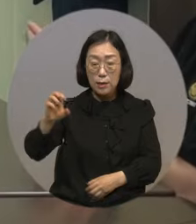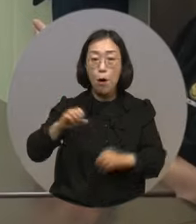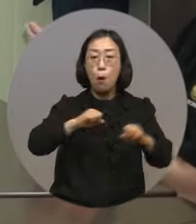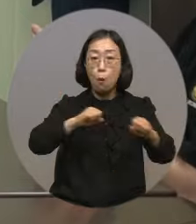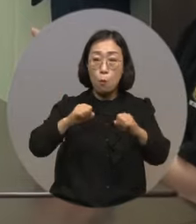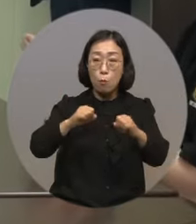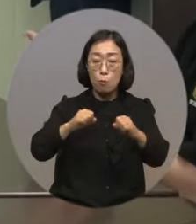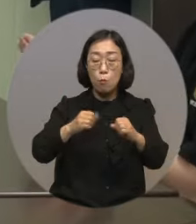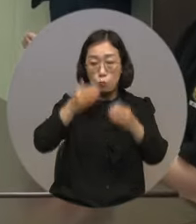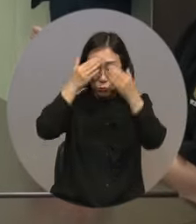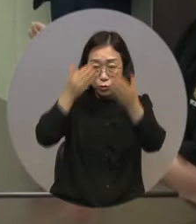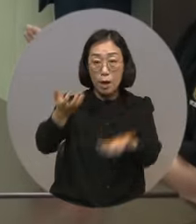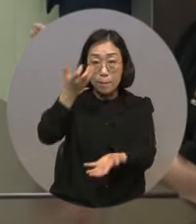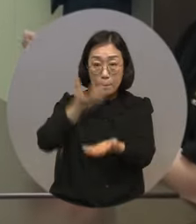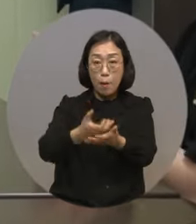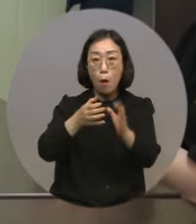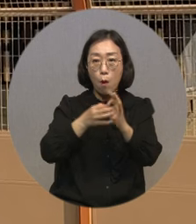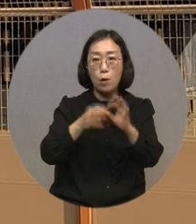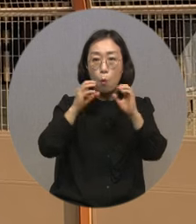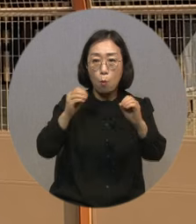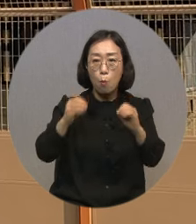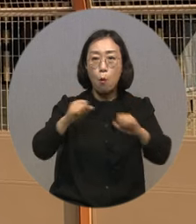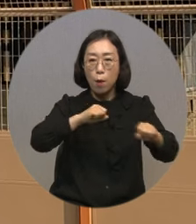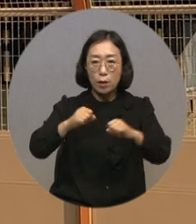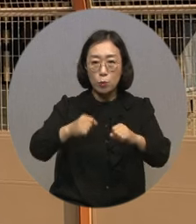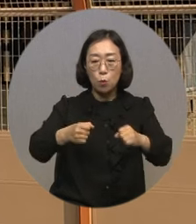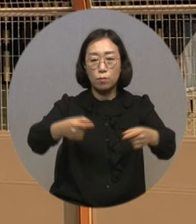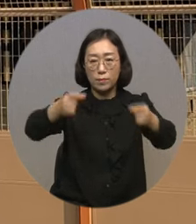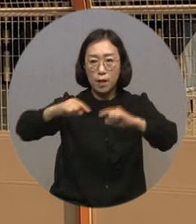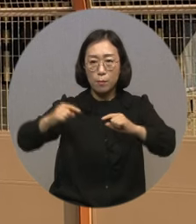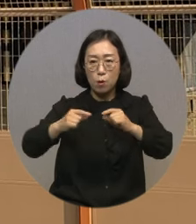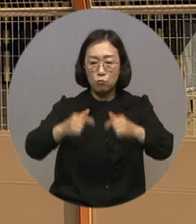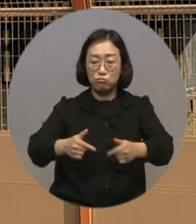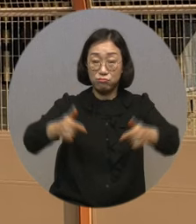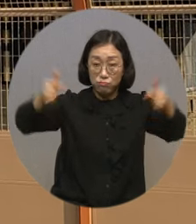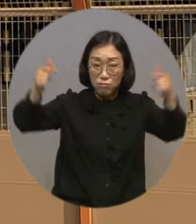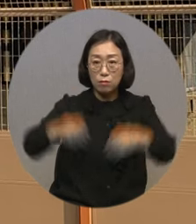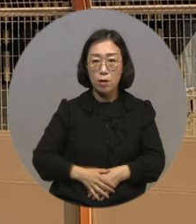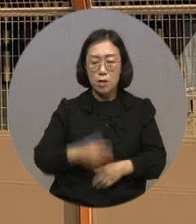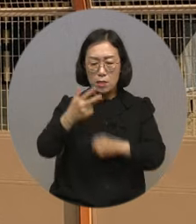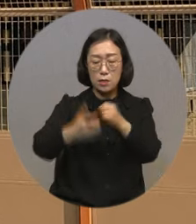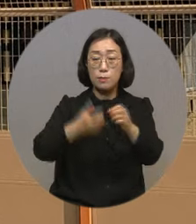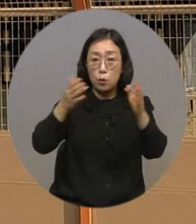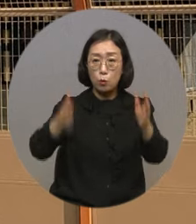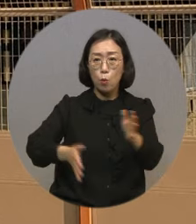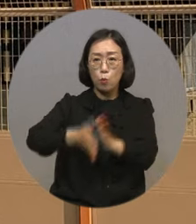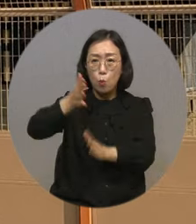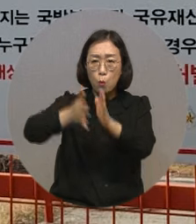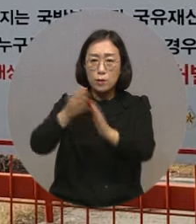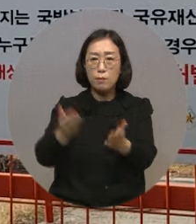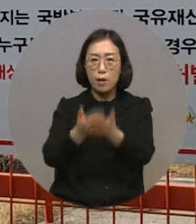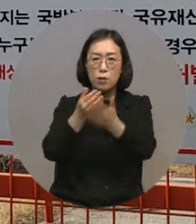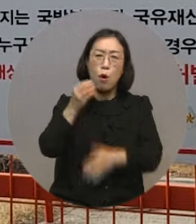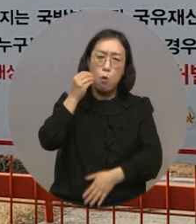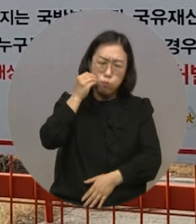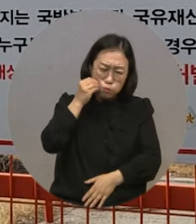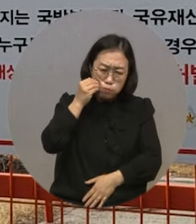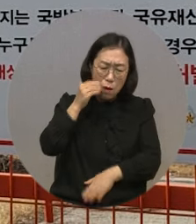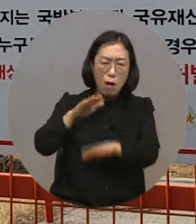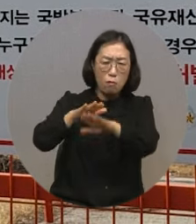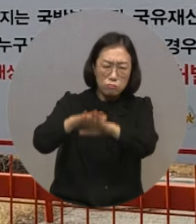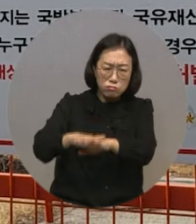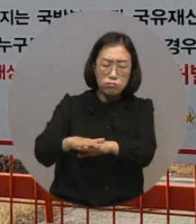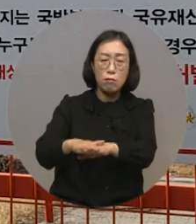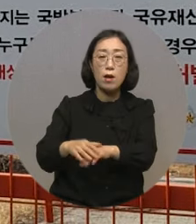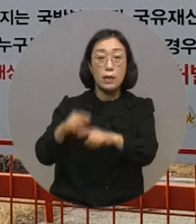함께하겠다는 소식으로 이어지고 있습니다. 6.25 전쟁 이후 70년 동안 도시의 발전은 뒤로 한 채 희생하며 살아온